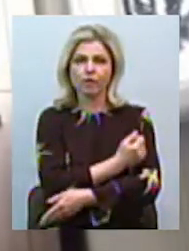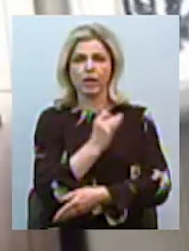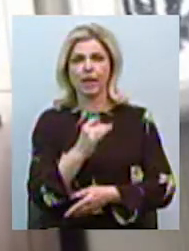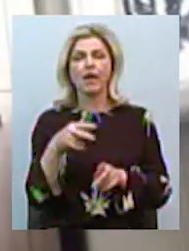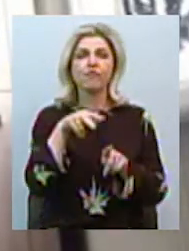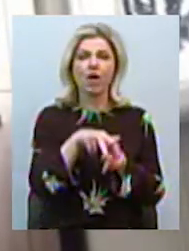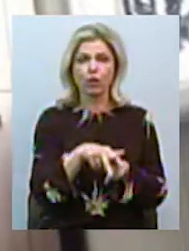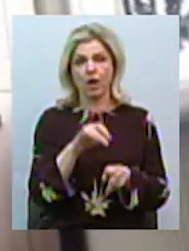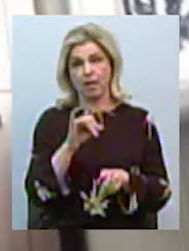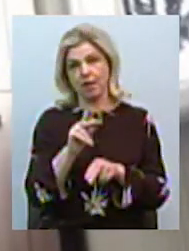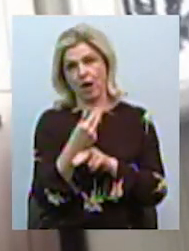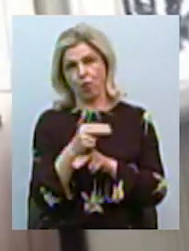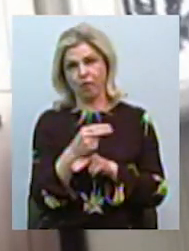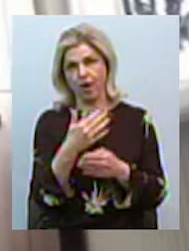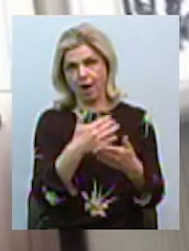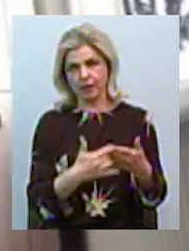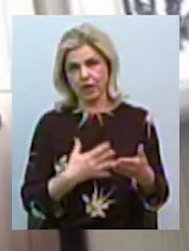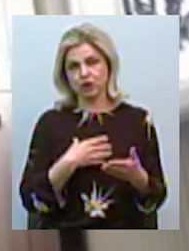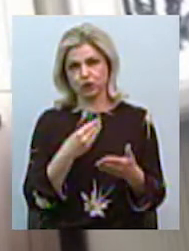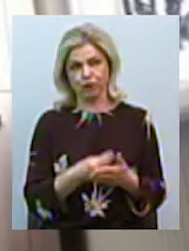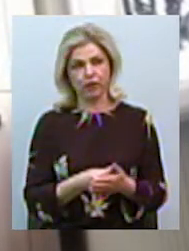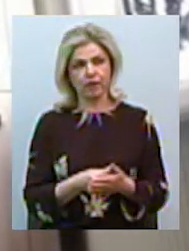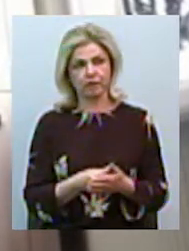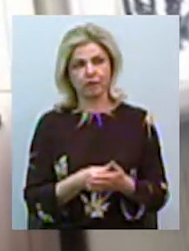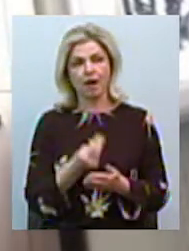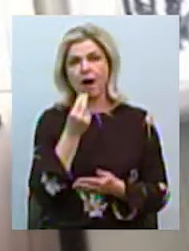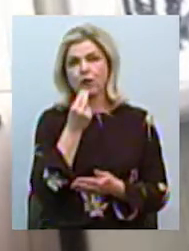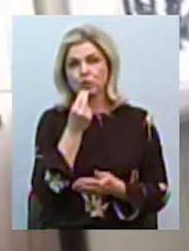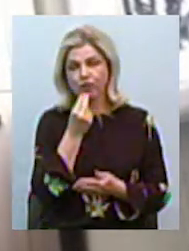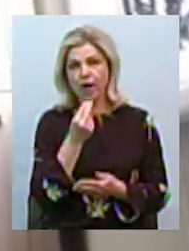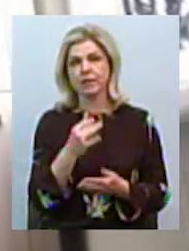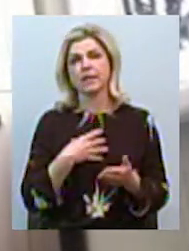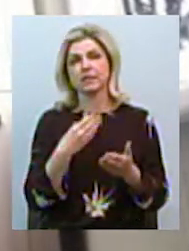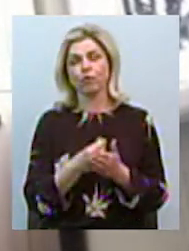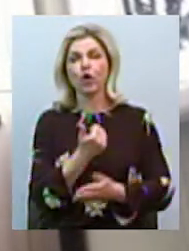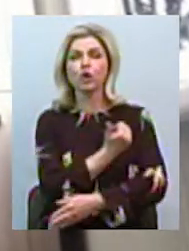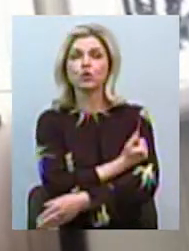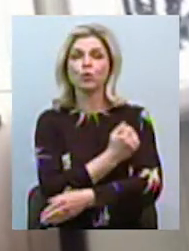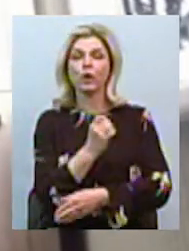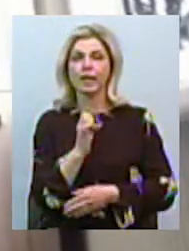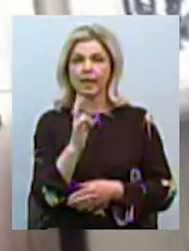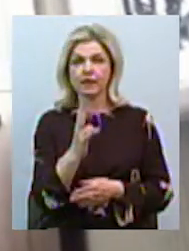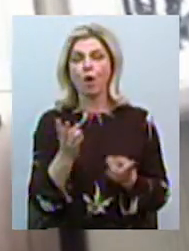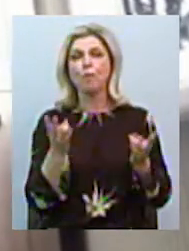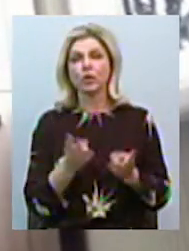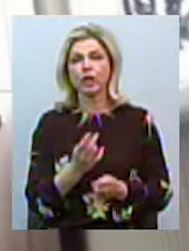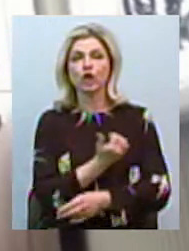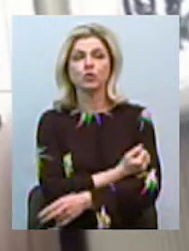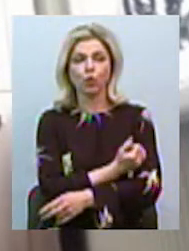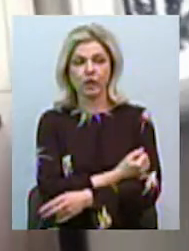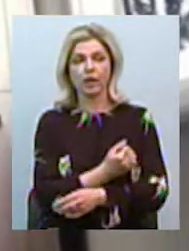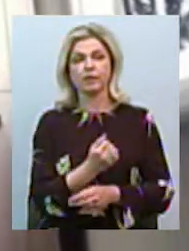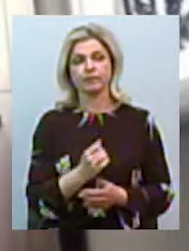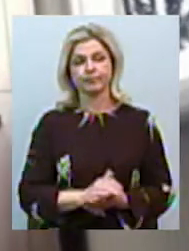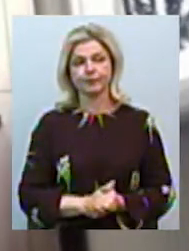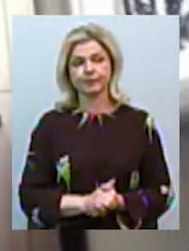коригували вже своє харчування, свій інсулін, потребність інсуліну в певні проміжки